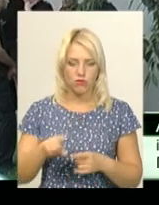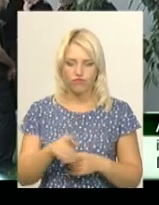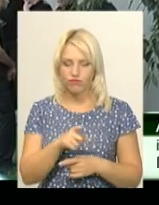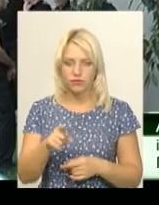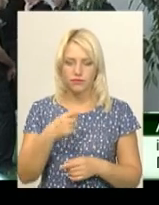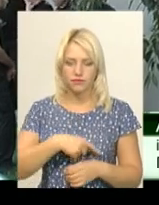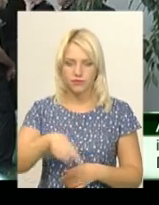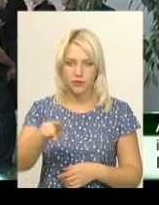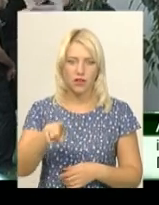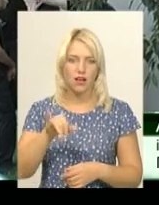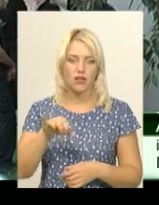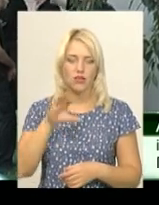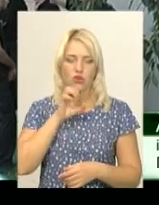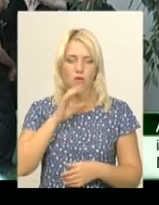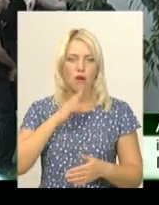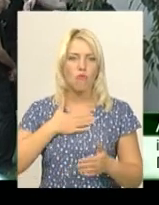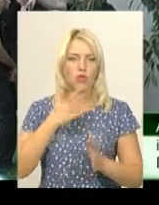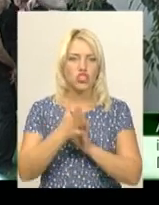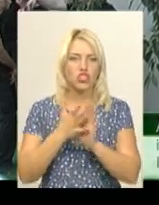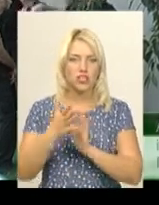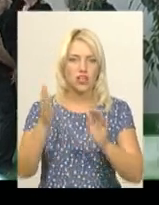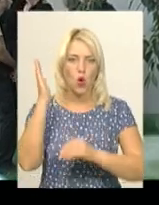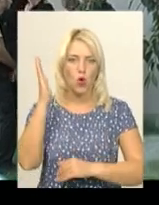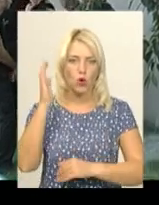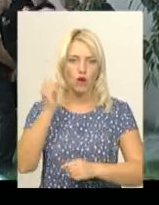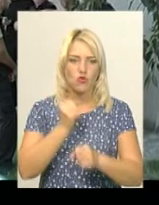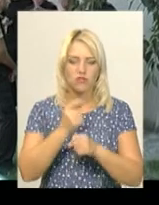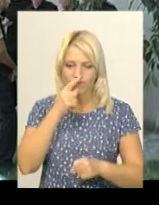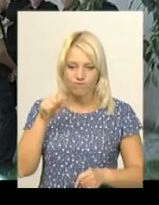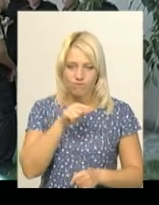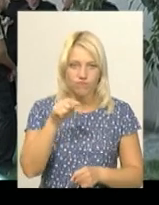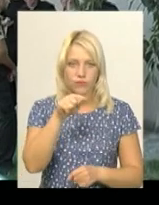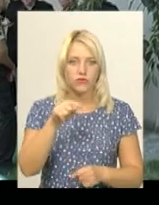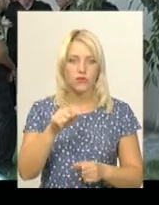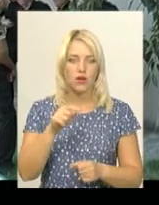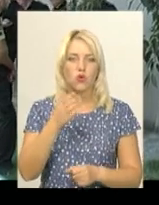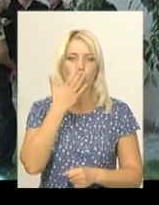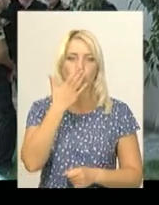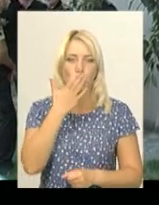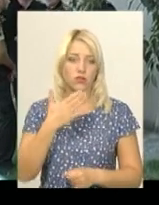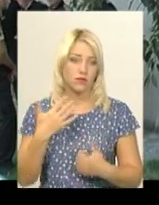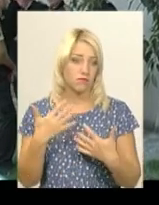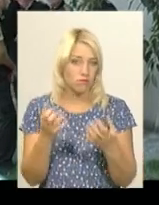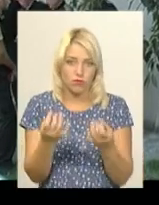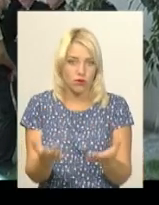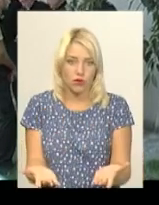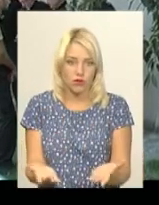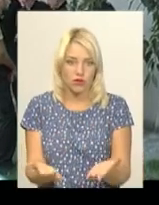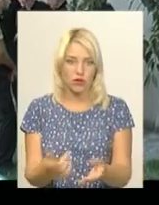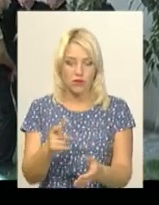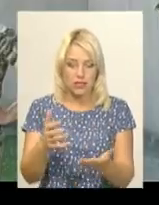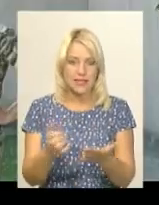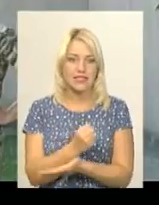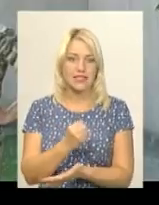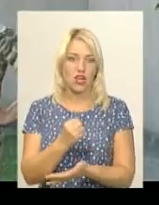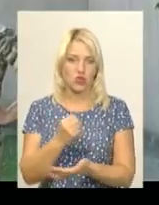моєю рукою, за моїми жестами почала працювати носом, на нюх. Все, дуже просто, він знайшов шукану